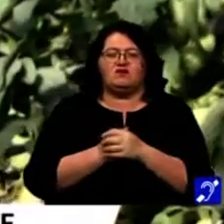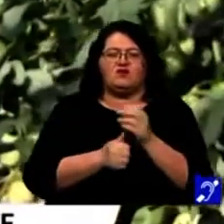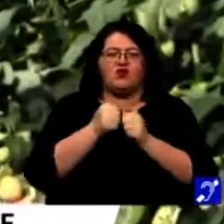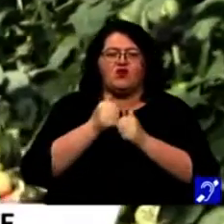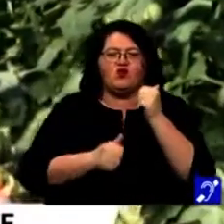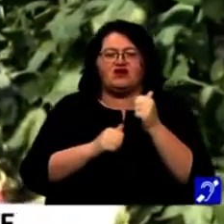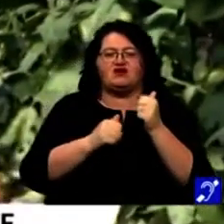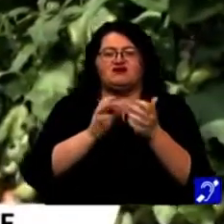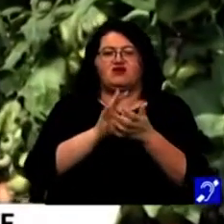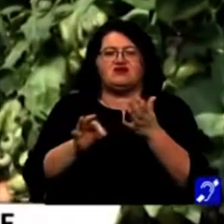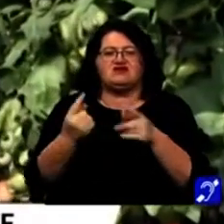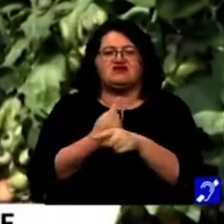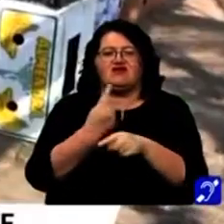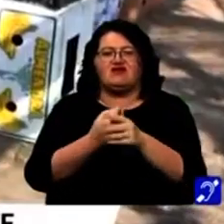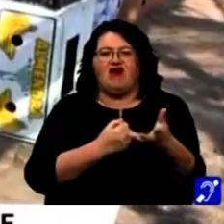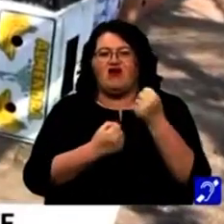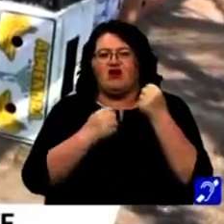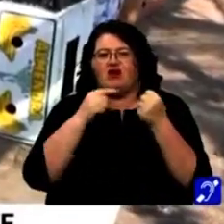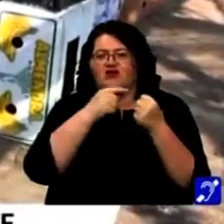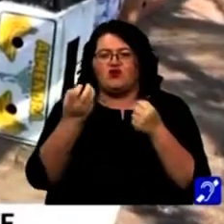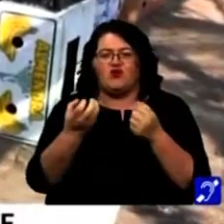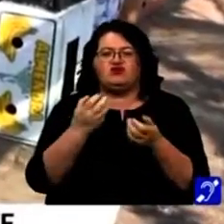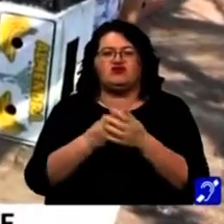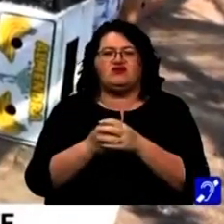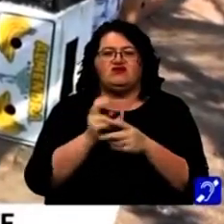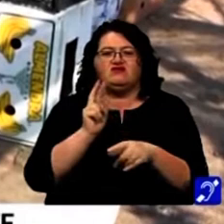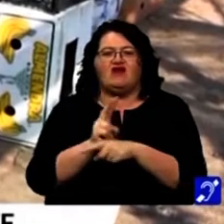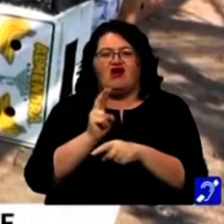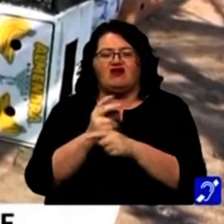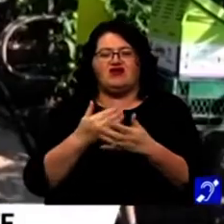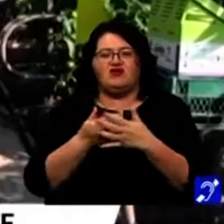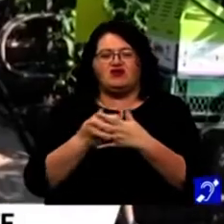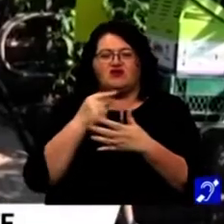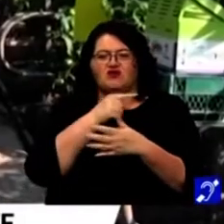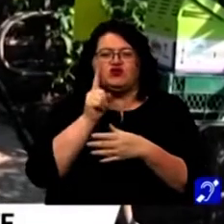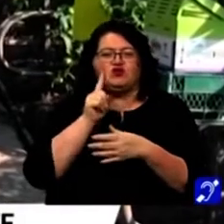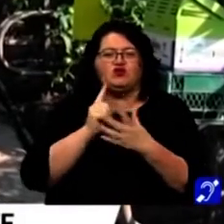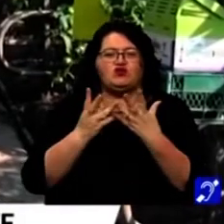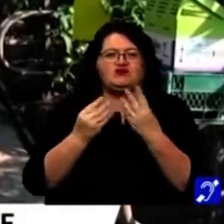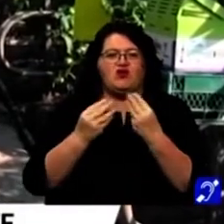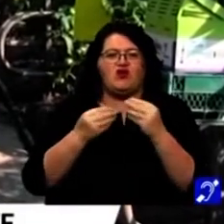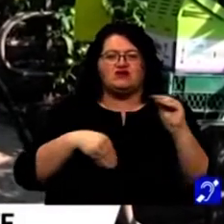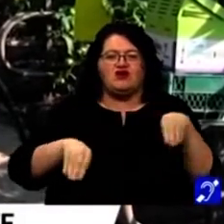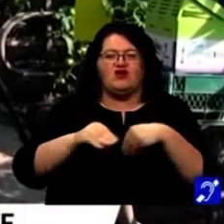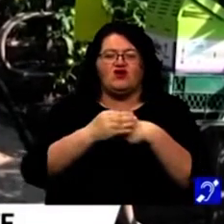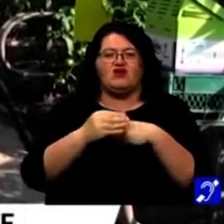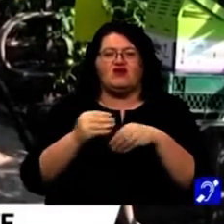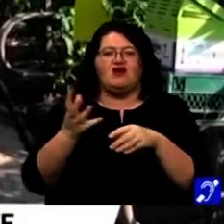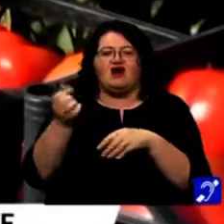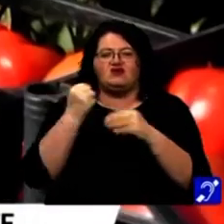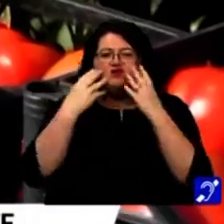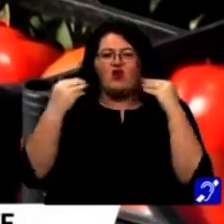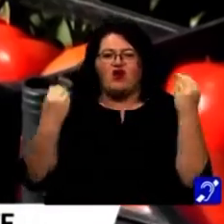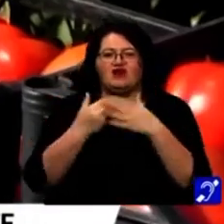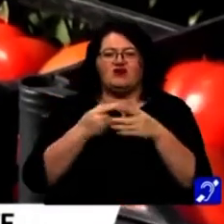Concurența roșiilor din alte țări a făcut pe cultivatorii români să se reorienteze. Roșiile dulci și zemoase au fost înlocuite cu soiuri aduse de